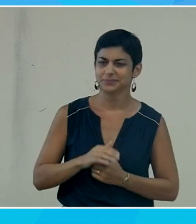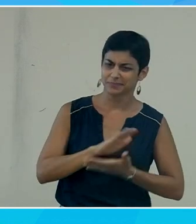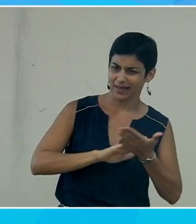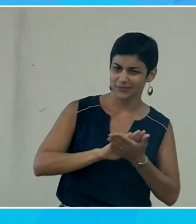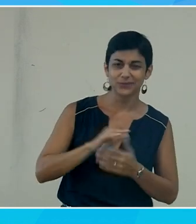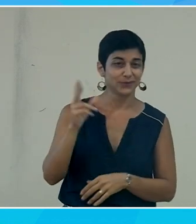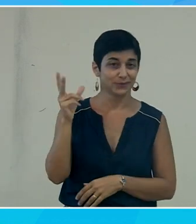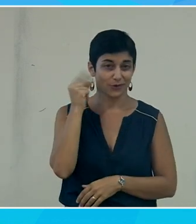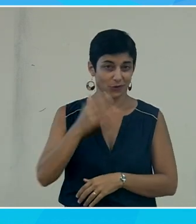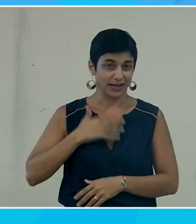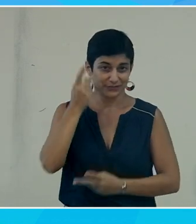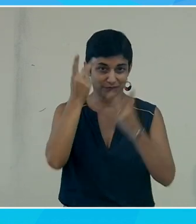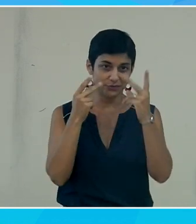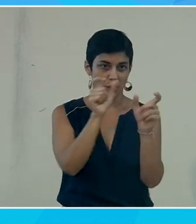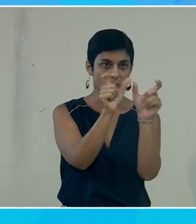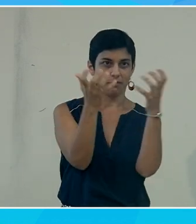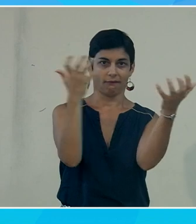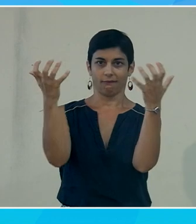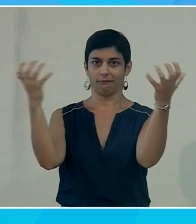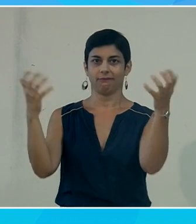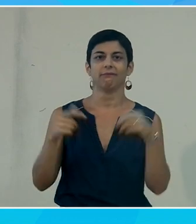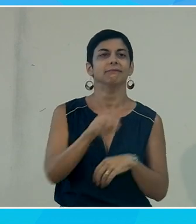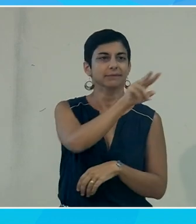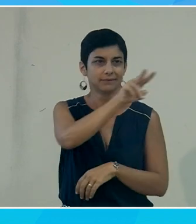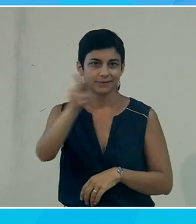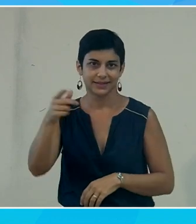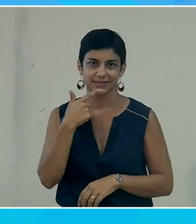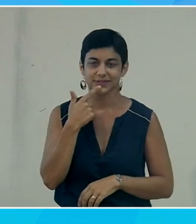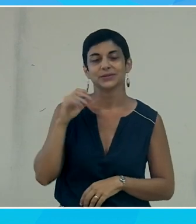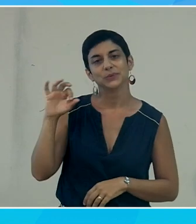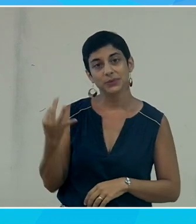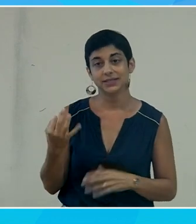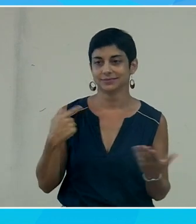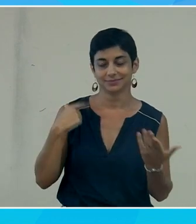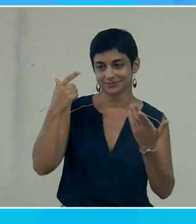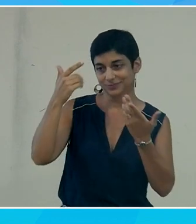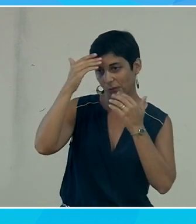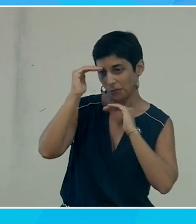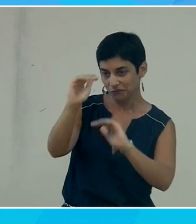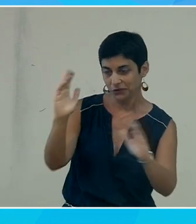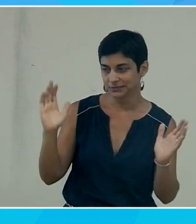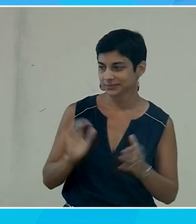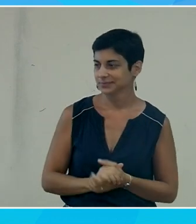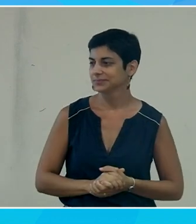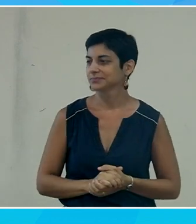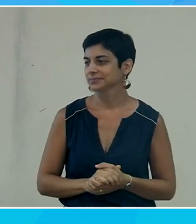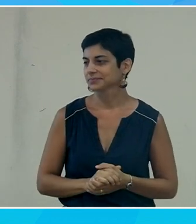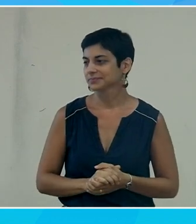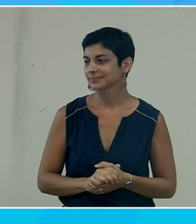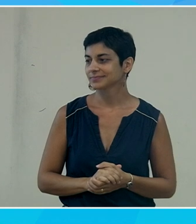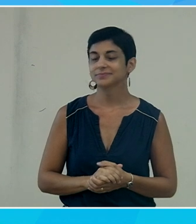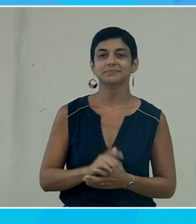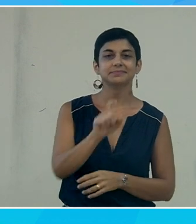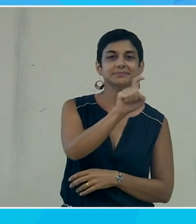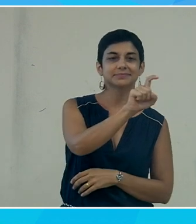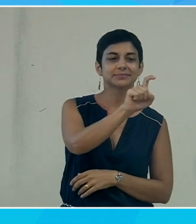entendre visuellement. Vous voyez, vous allez entendre visuellement. Donc, en fait, il faut me croire sur parole. Vous allez... Quand on a effectivement le curseur